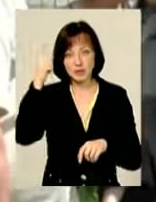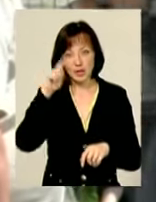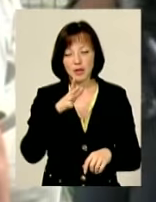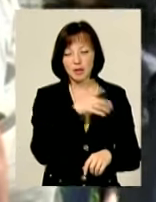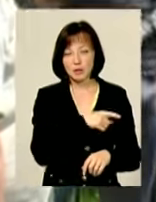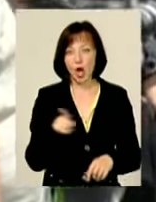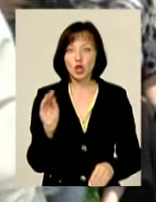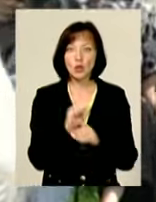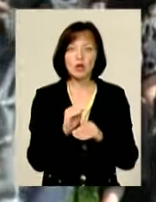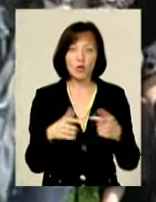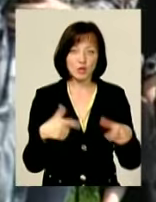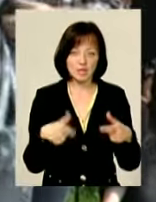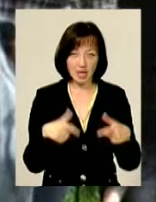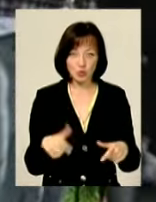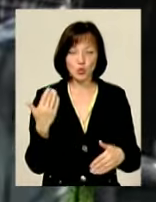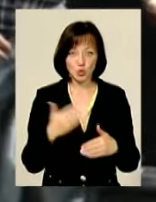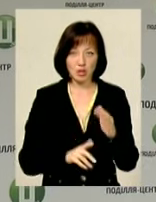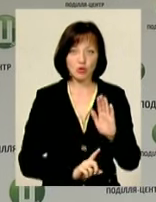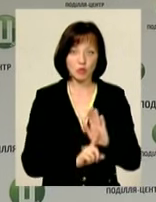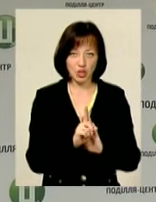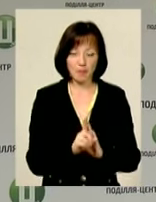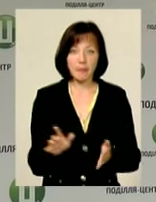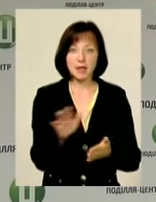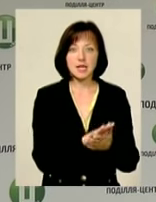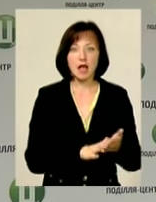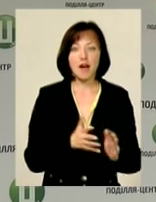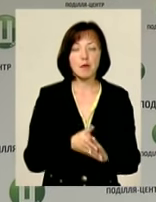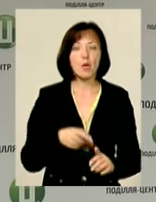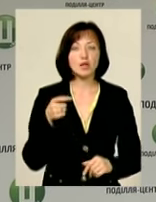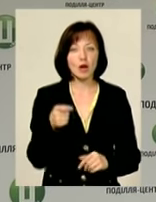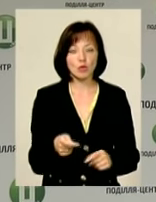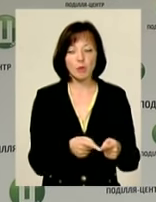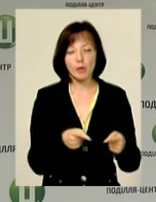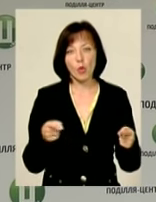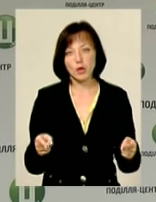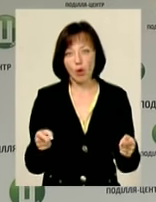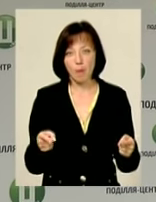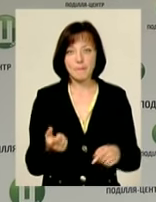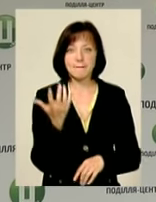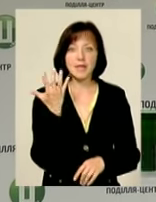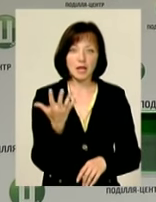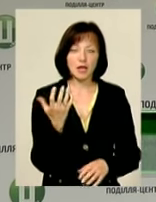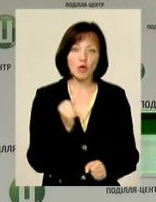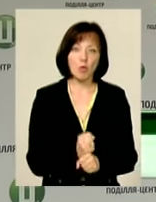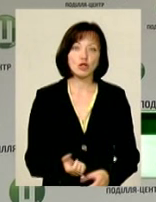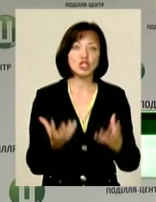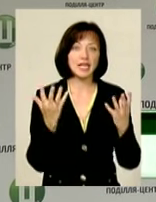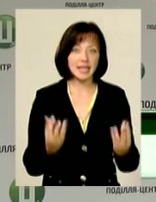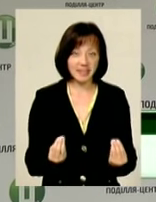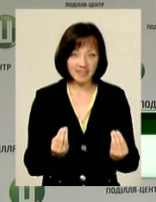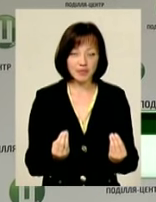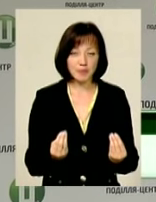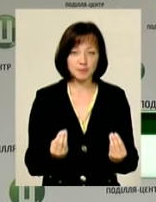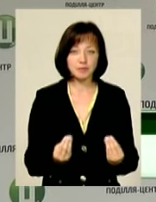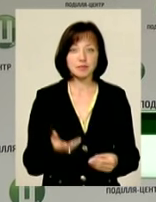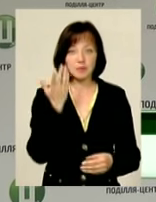під час додаткової сесії, яка вже стартувала Заяви подаються протягом п'яти робочих днів з